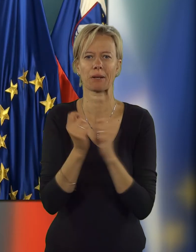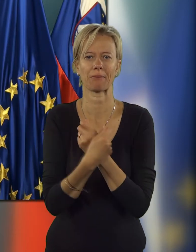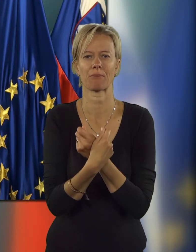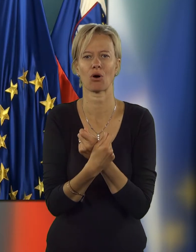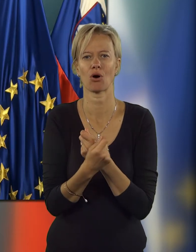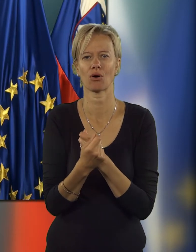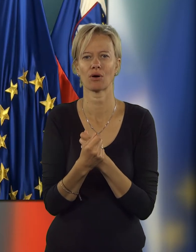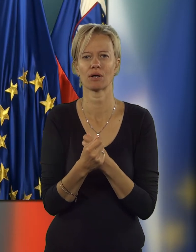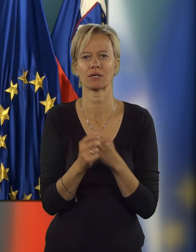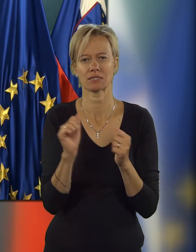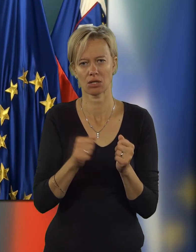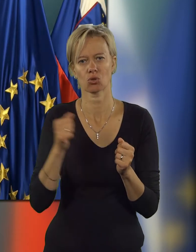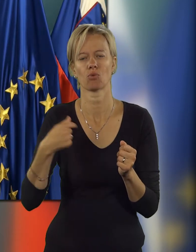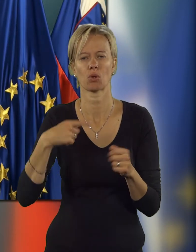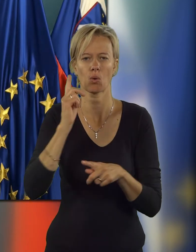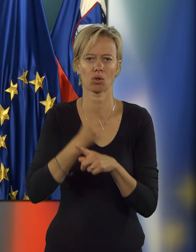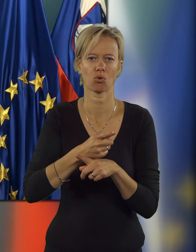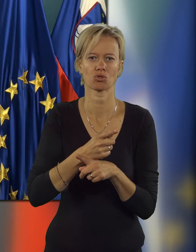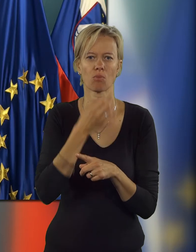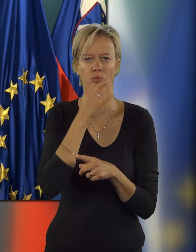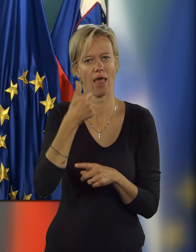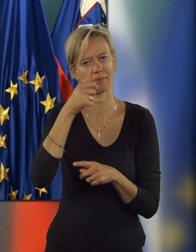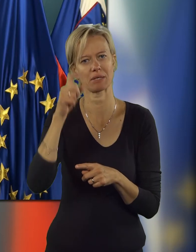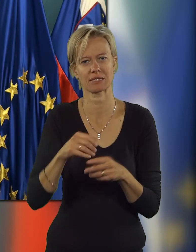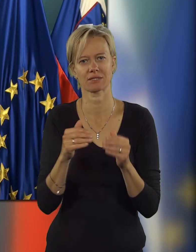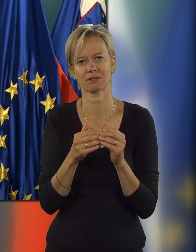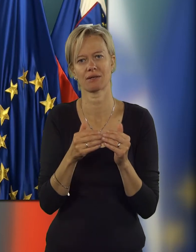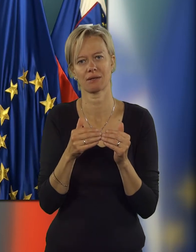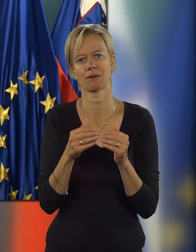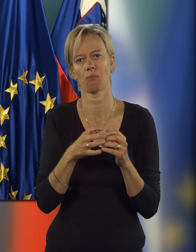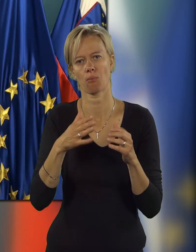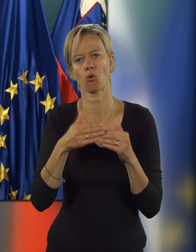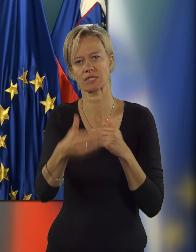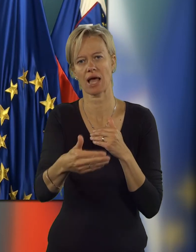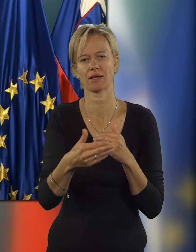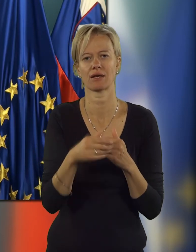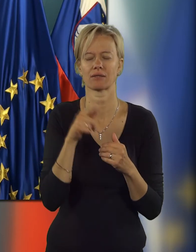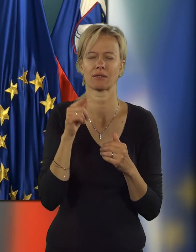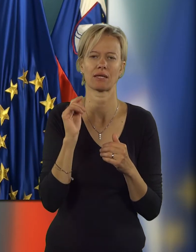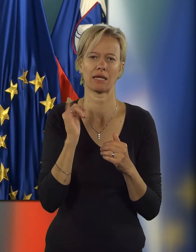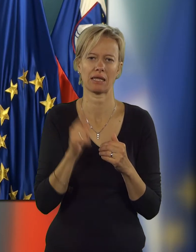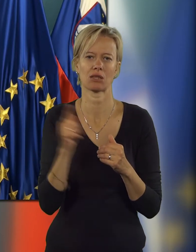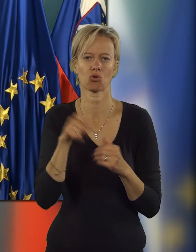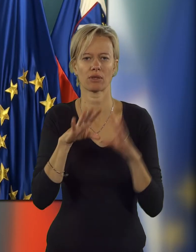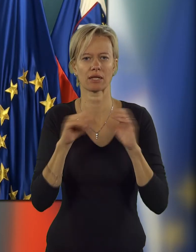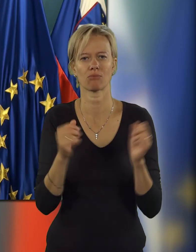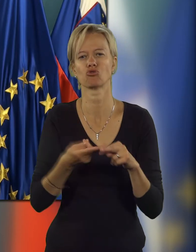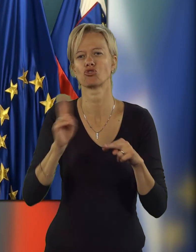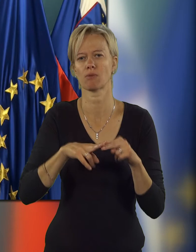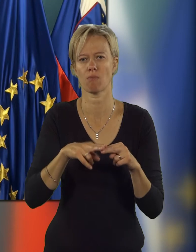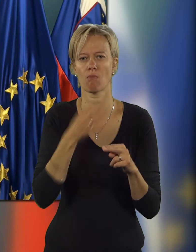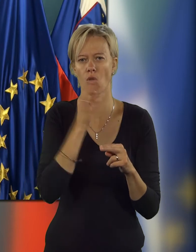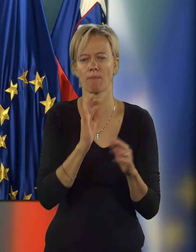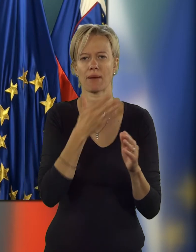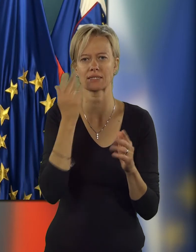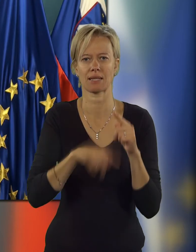veliko spremembo in v sled vsemu temu smo se odločili, bolj kašen mesec dlje, ampak da to se res naredi čim